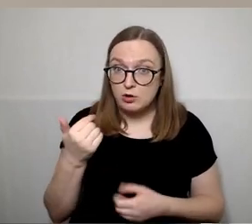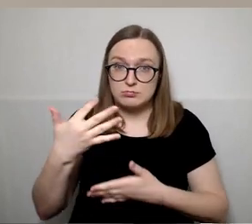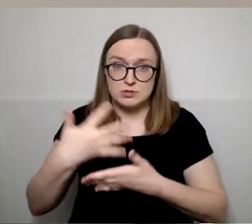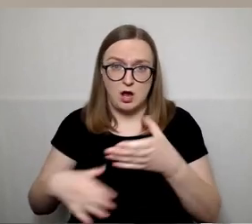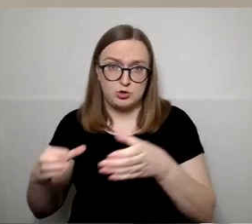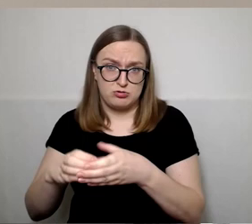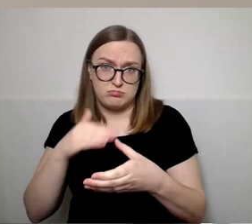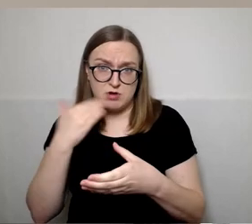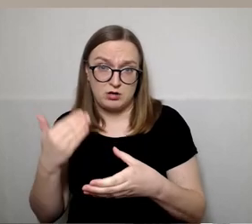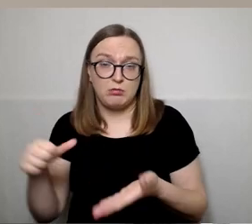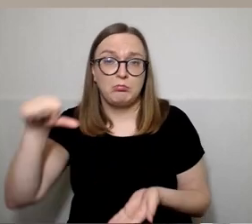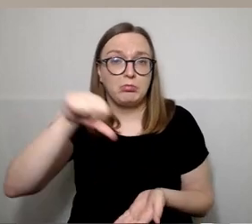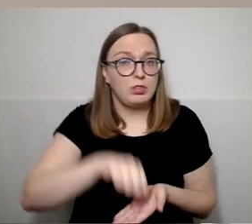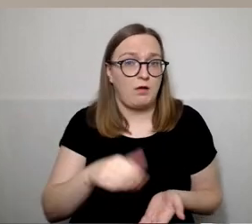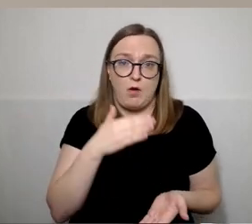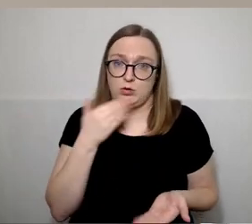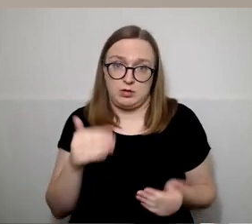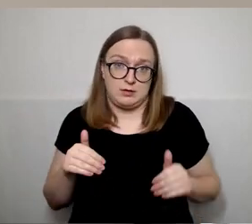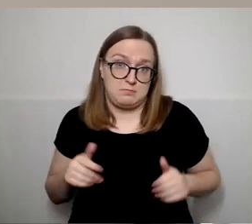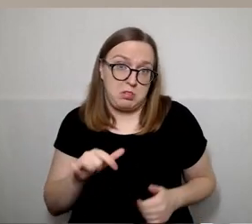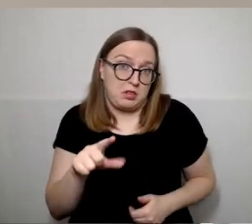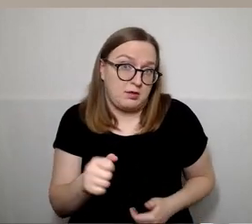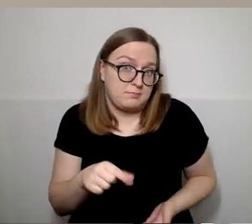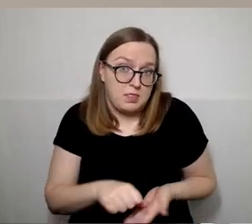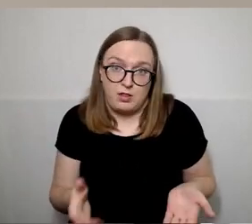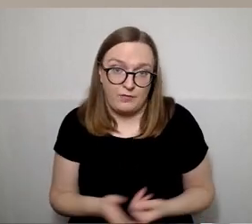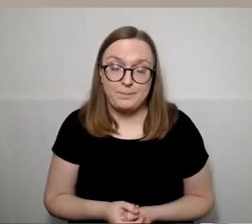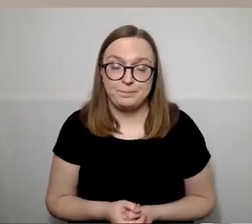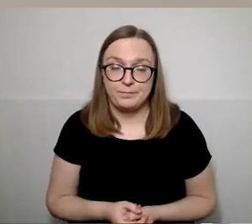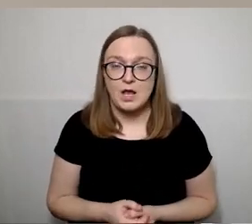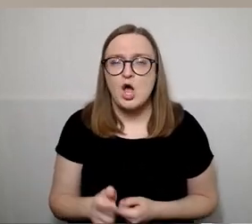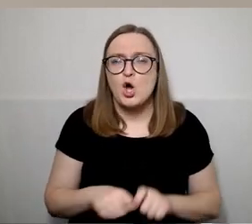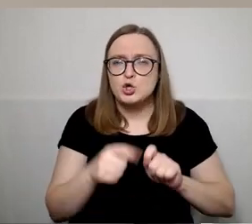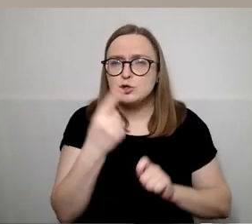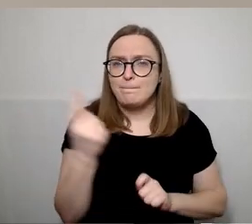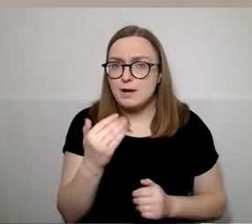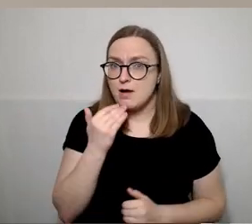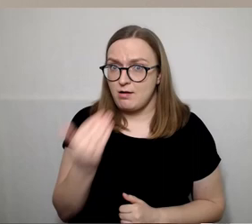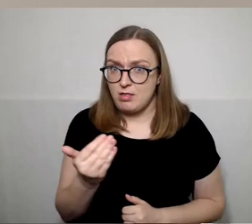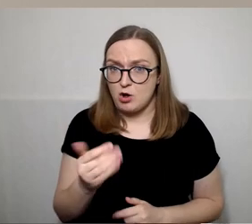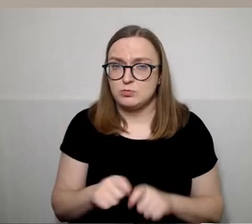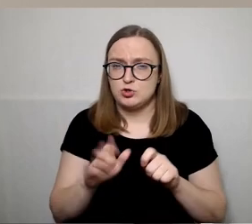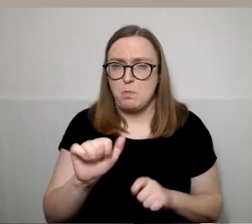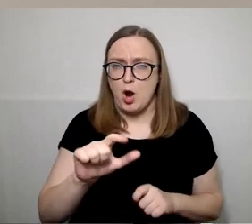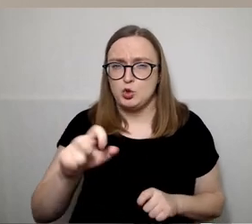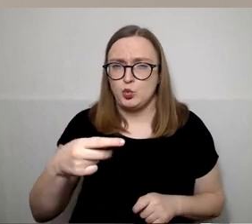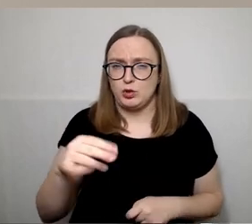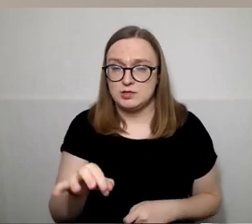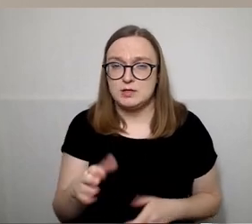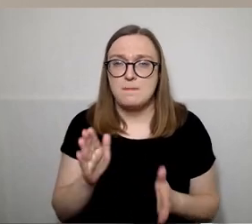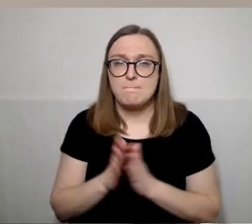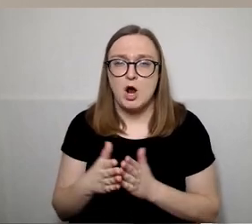atstovas į laidą neatvyko. Pradėkime nuo pirmo klausimo ir, ponia Balčiūnai, pradėkime nuo jūsų. Pristatykite